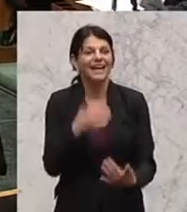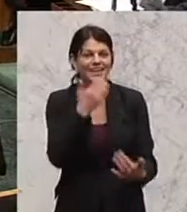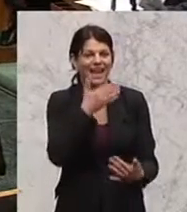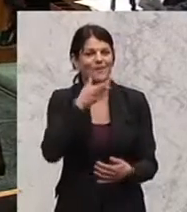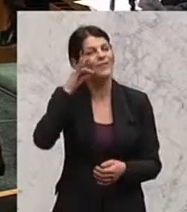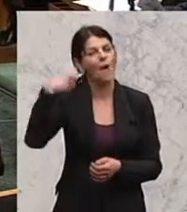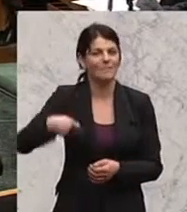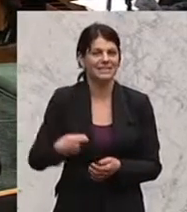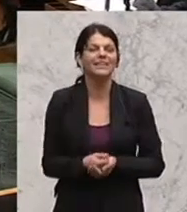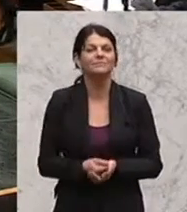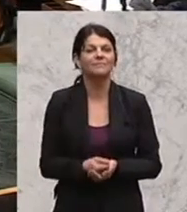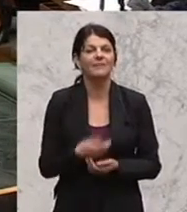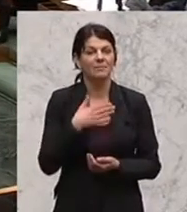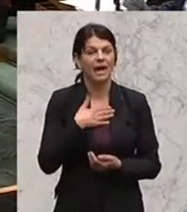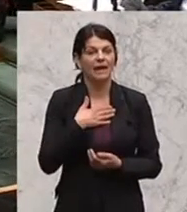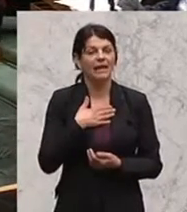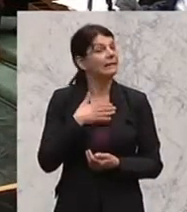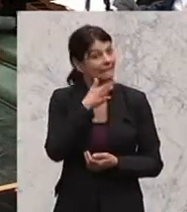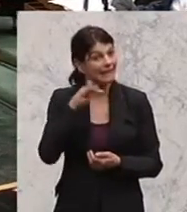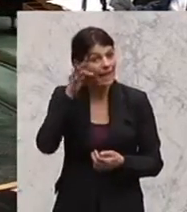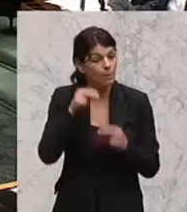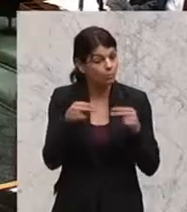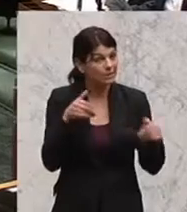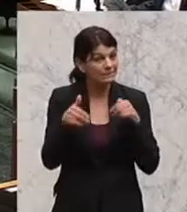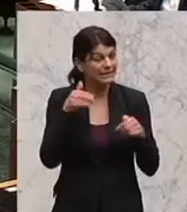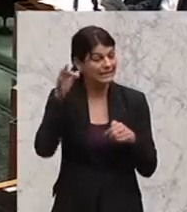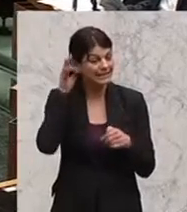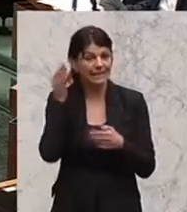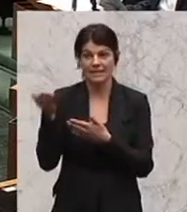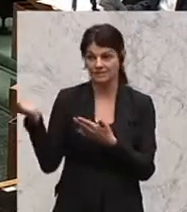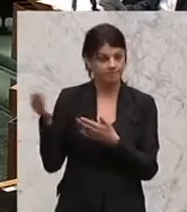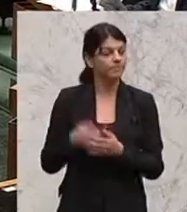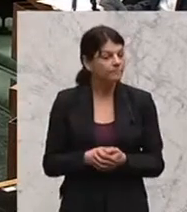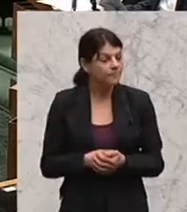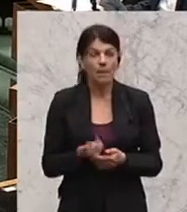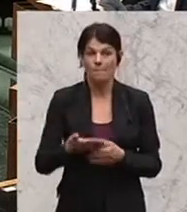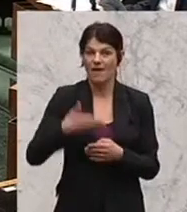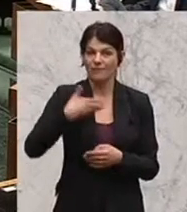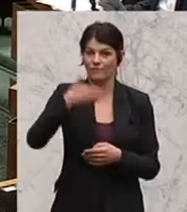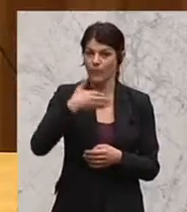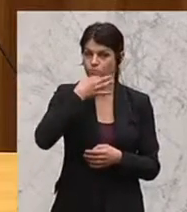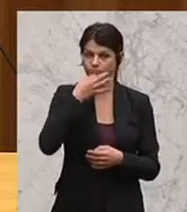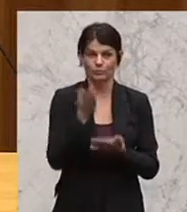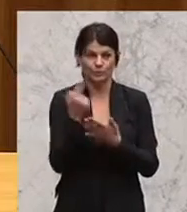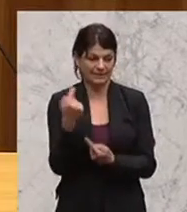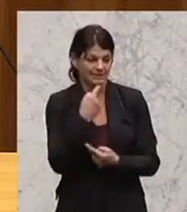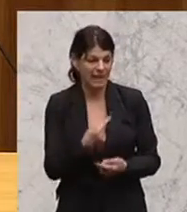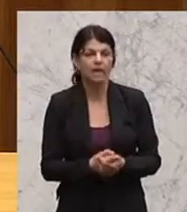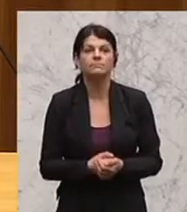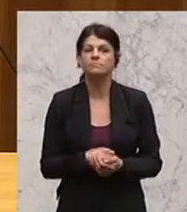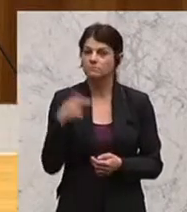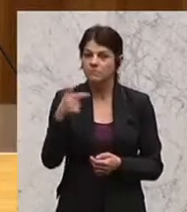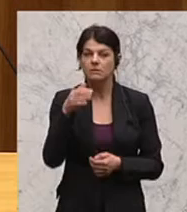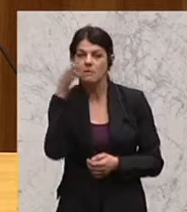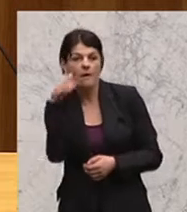Frau Präsidentin, meine Damen und Herren Bundesministerinnen auf der Bank, ja wie mein Vorredner bereits gesagt hat, war also diese Enquete